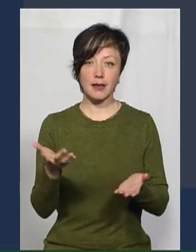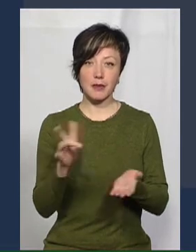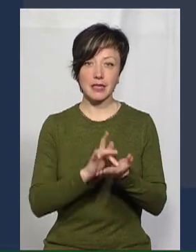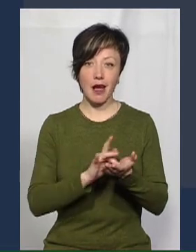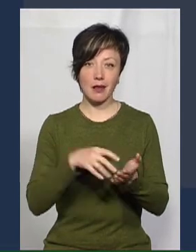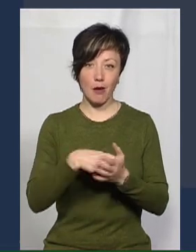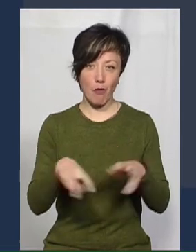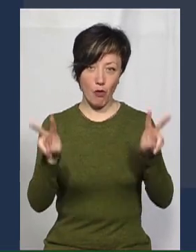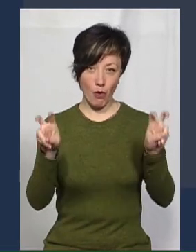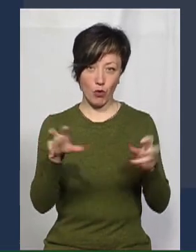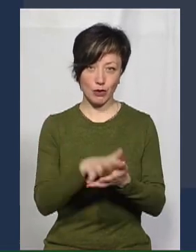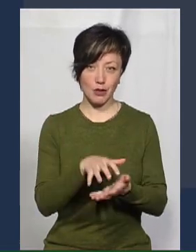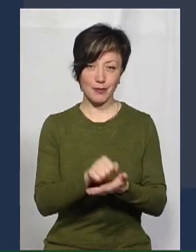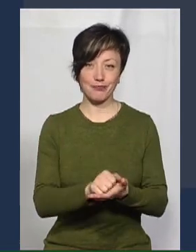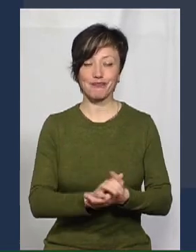почта.